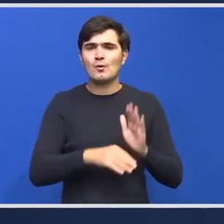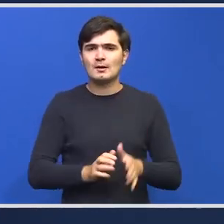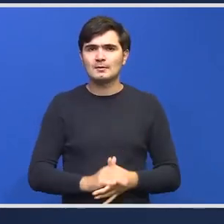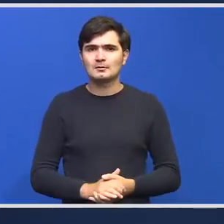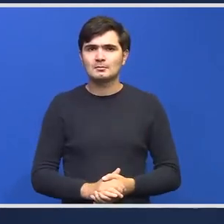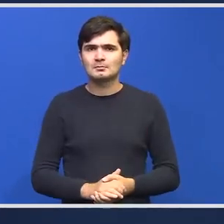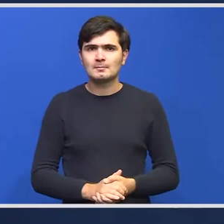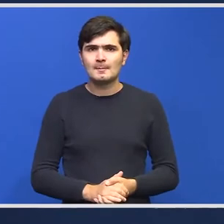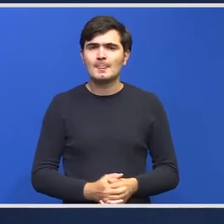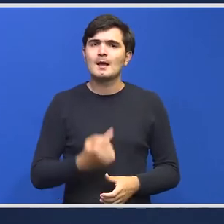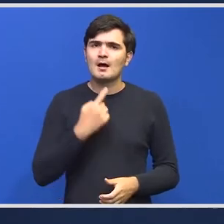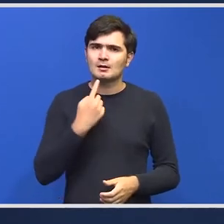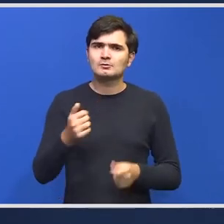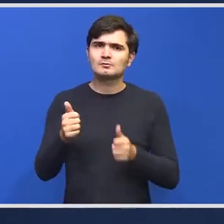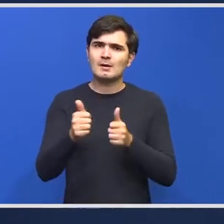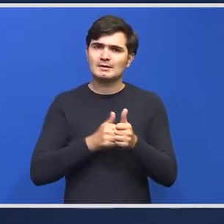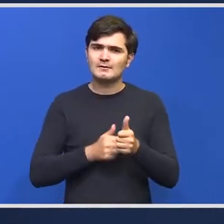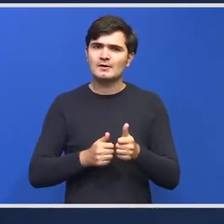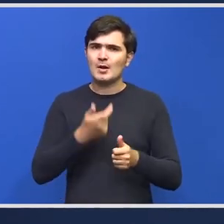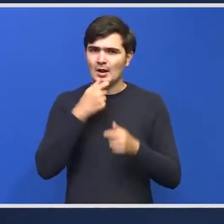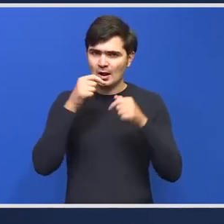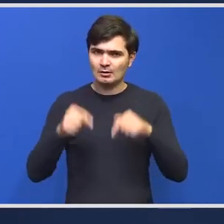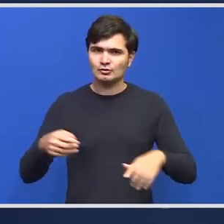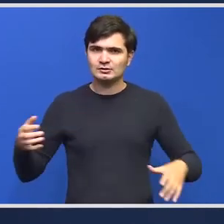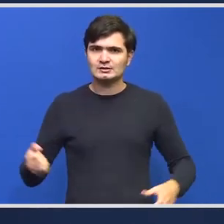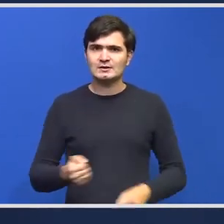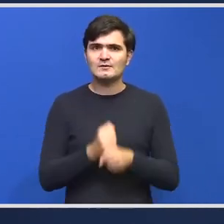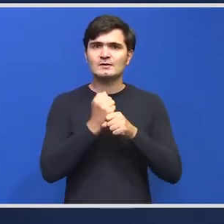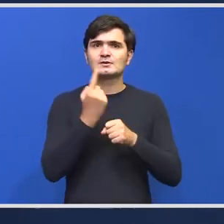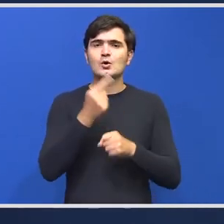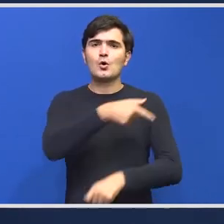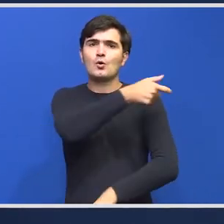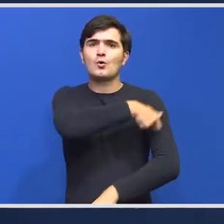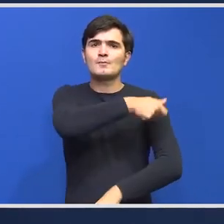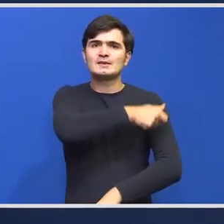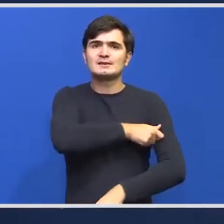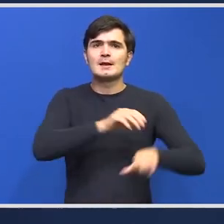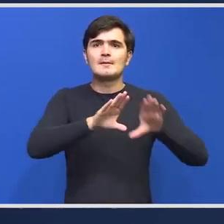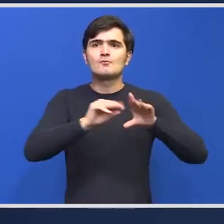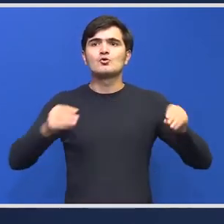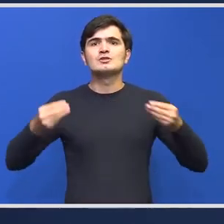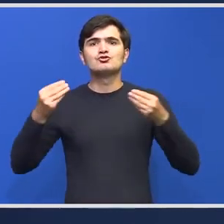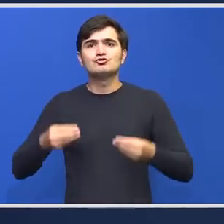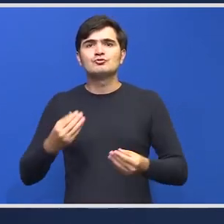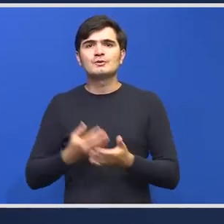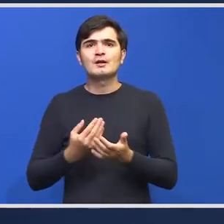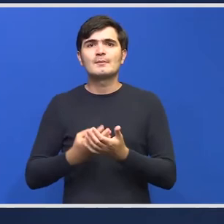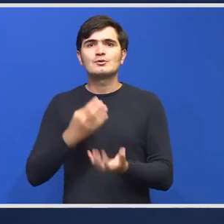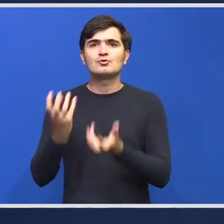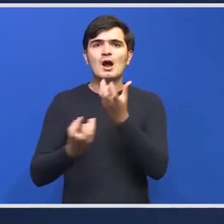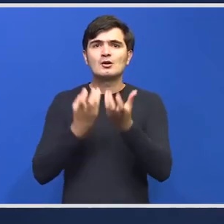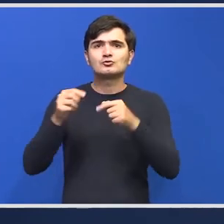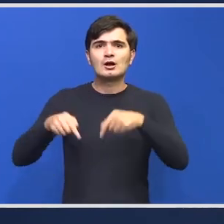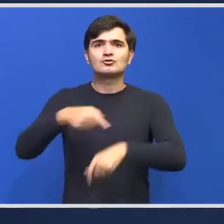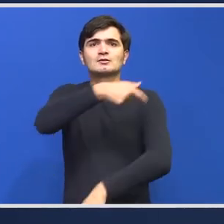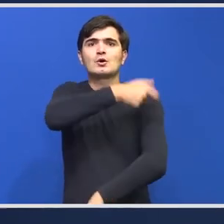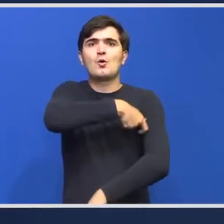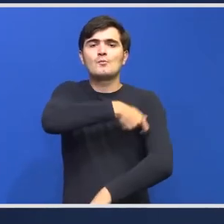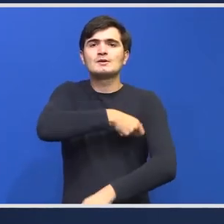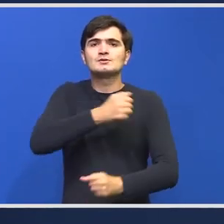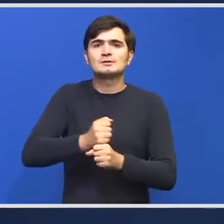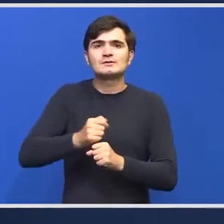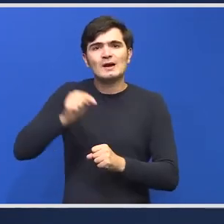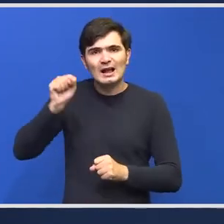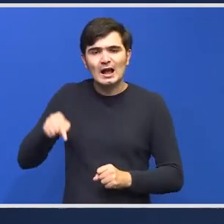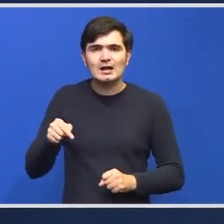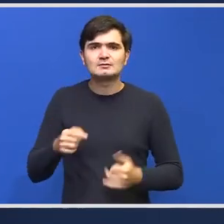menționăm devreme înființarea în acest an a comisiei multidisciplinare pentru arsuri comisie care face tocmai asta